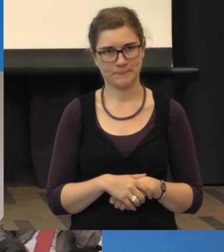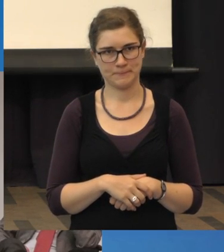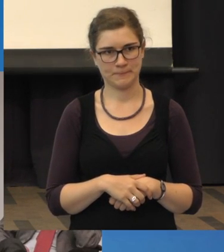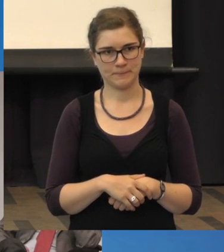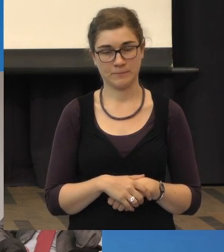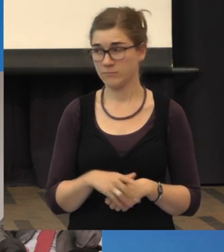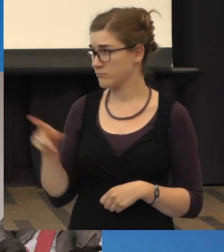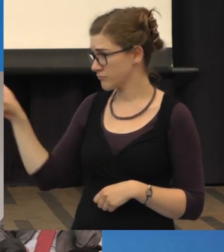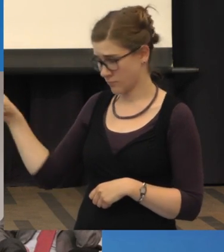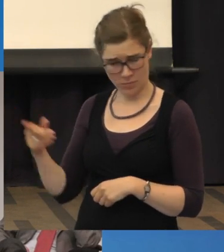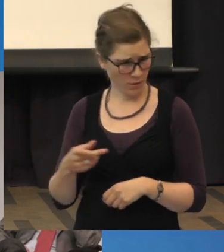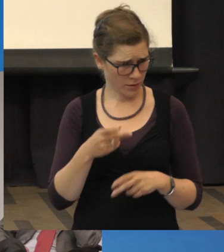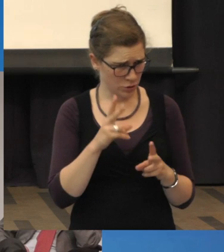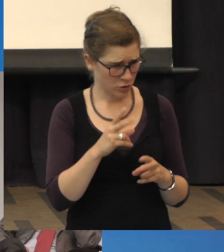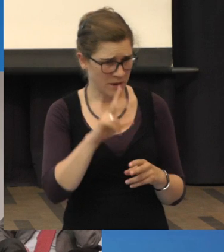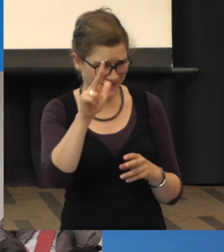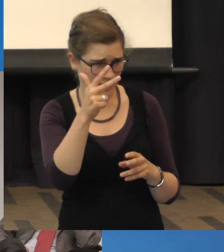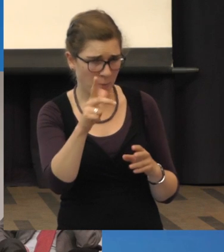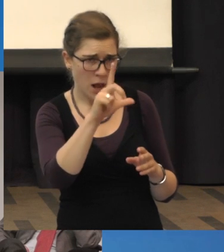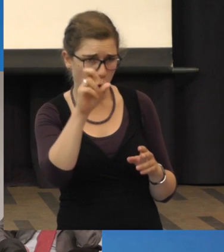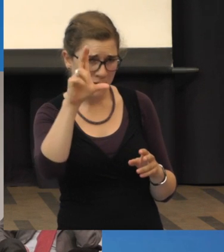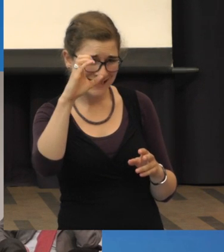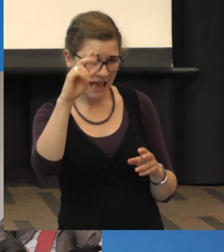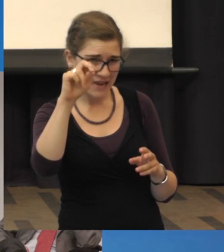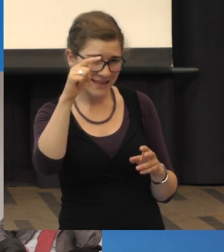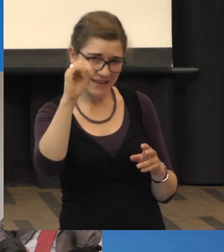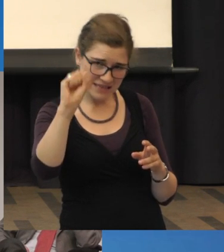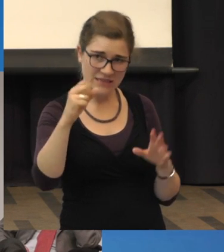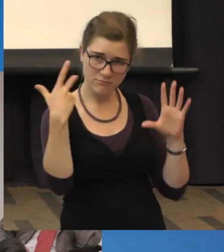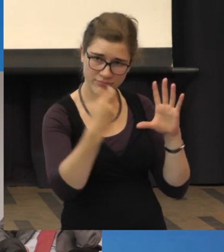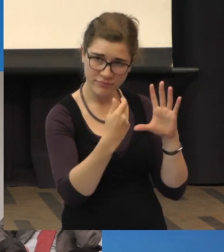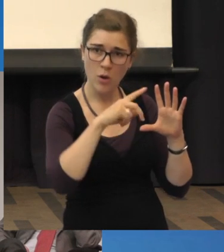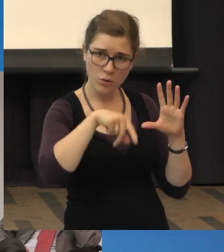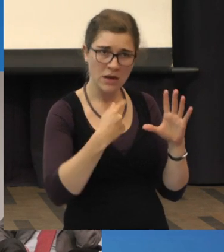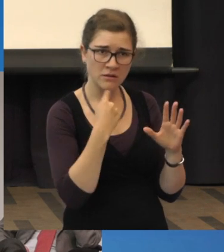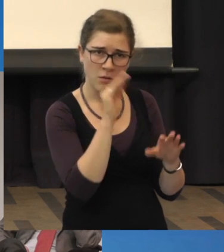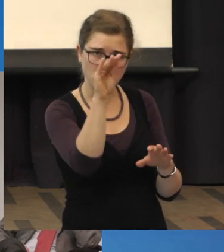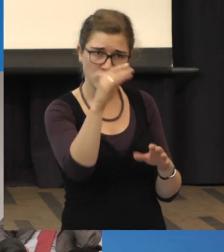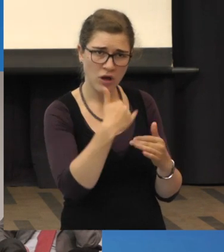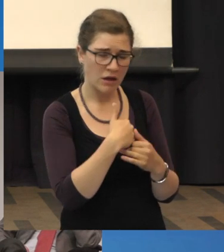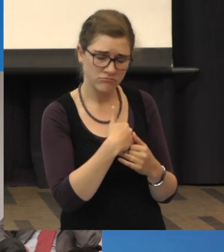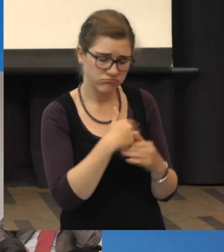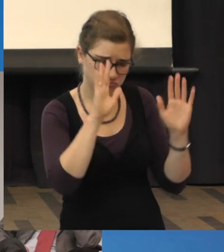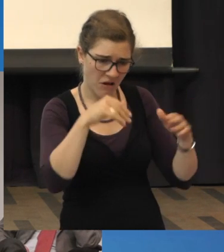Ich habe es richtig verstanden. Sie haben drei Lucentis bekommen und danach hat man gesagt, es geht nicht mehr weiter. Ja.